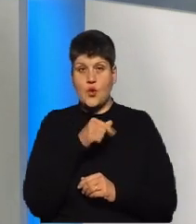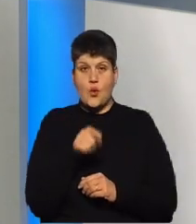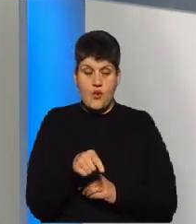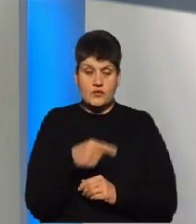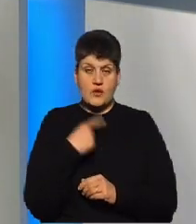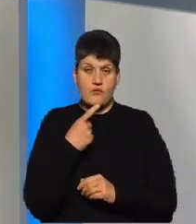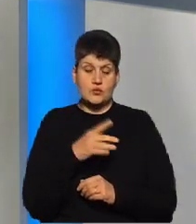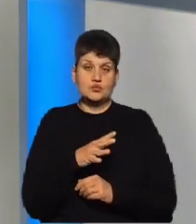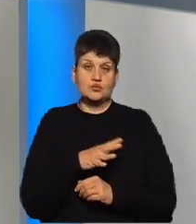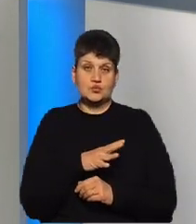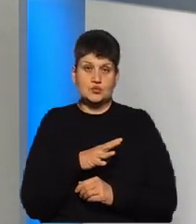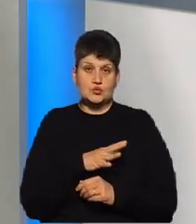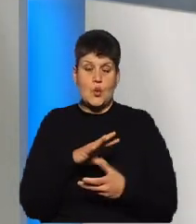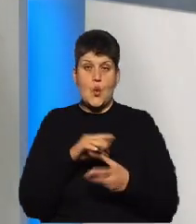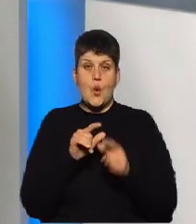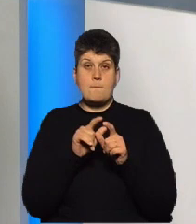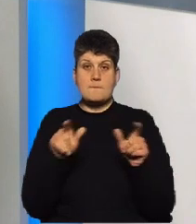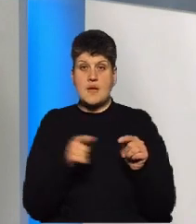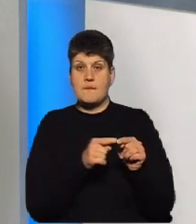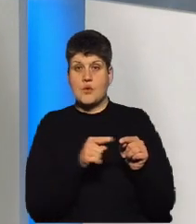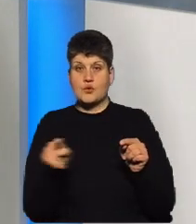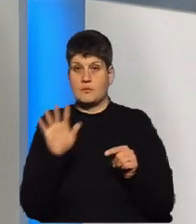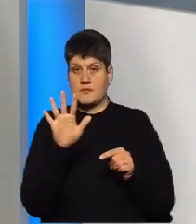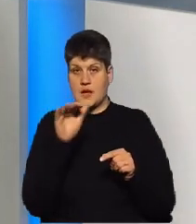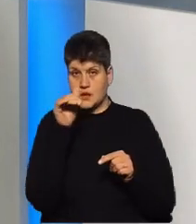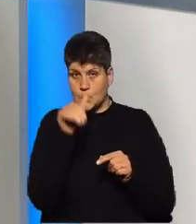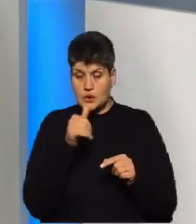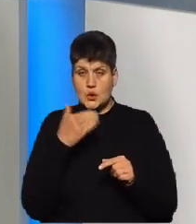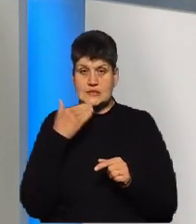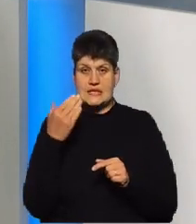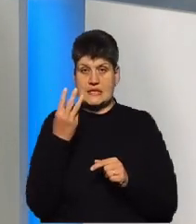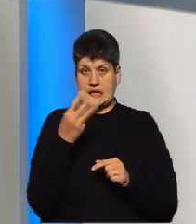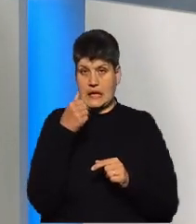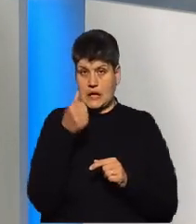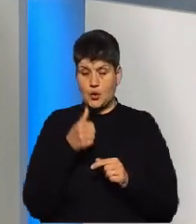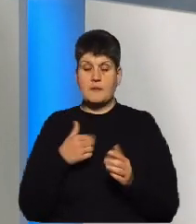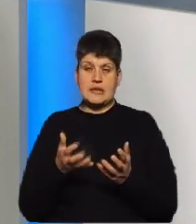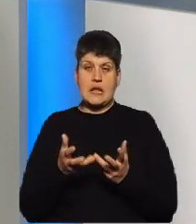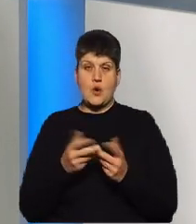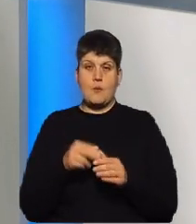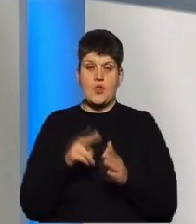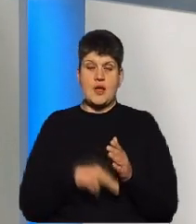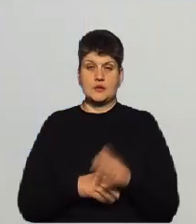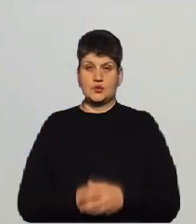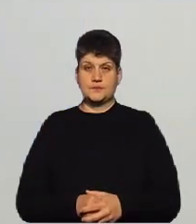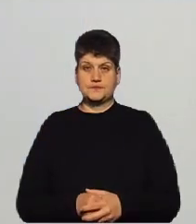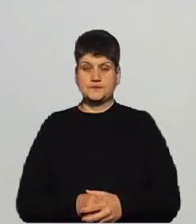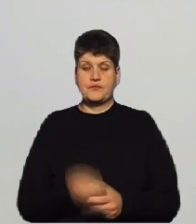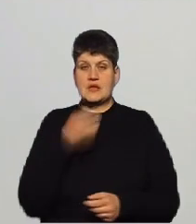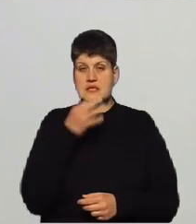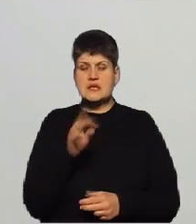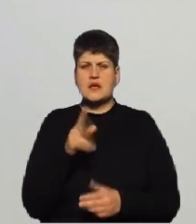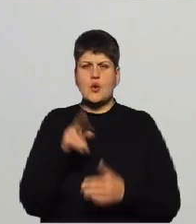був об'єкт протягом п'яти років, за останніх три роки ми нараховуємо податок. Скажіть, як оподатковується